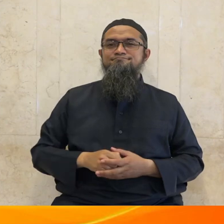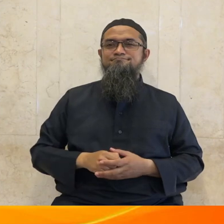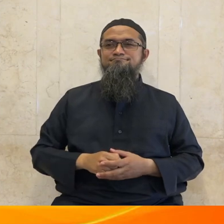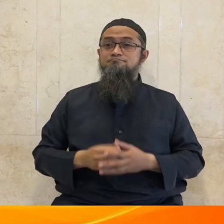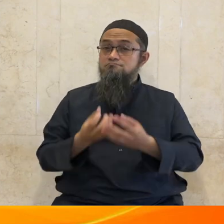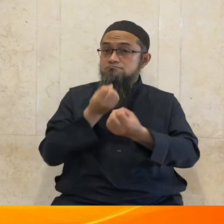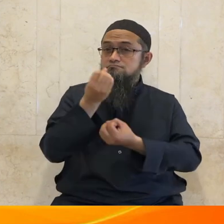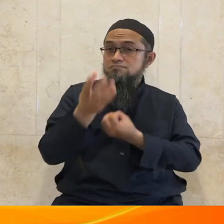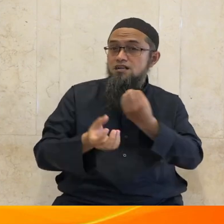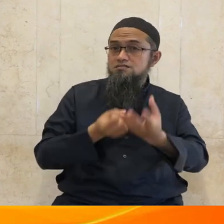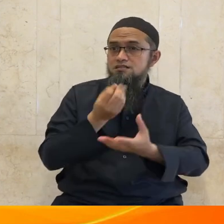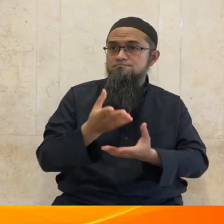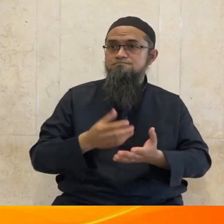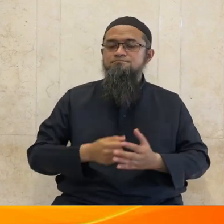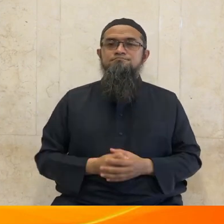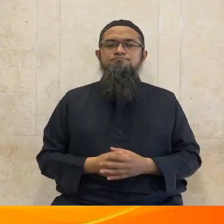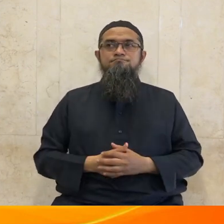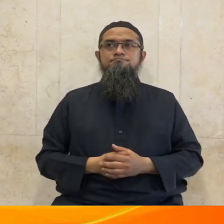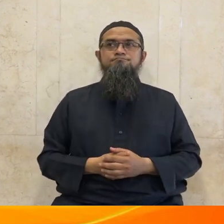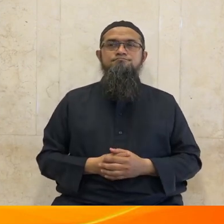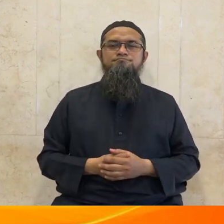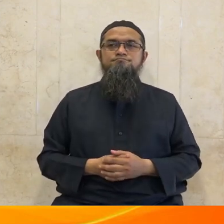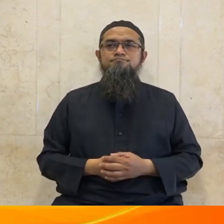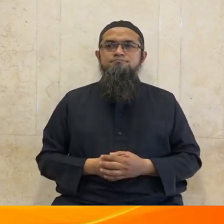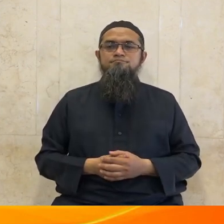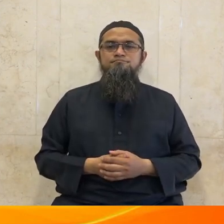berkurangnya keturunan terjadi bahwa